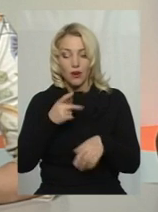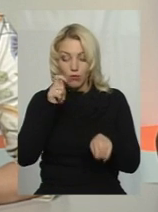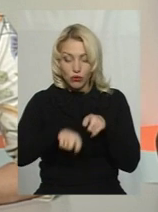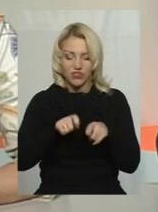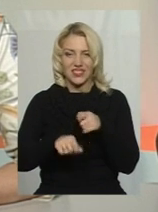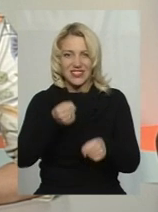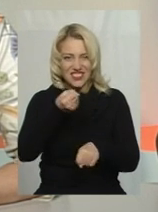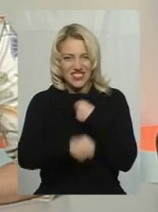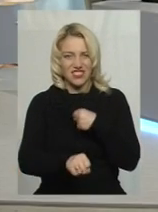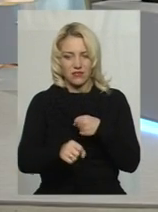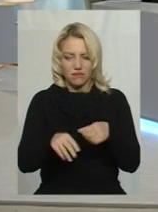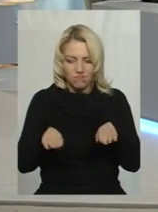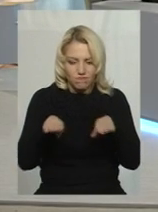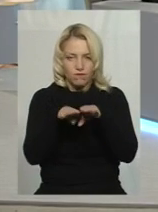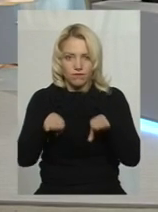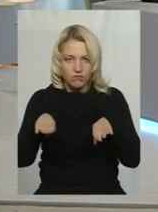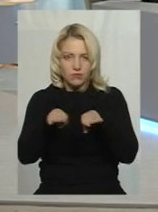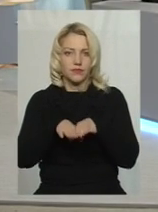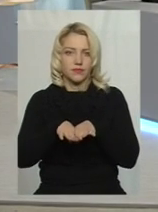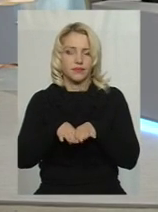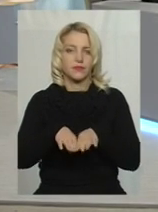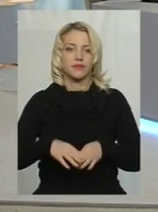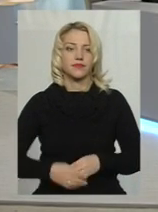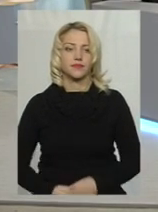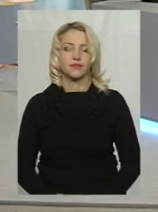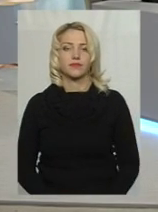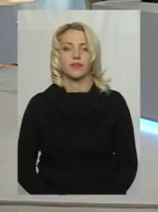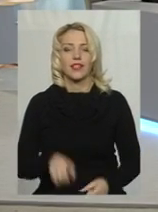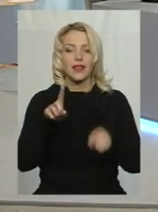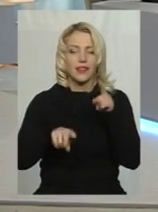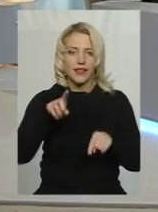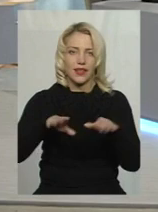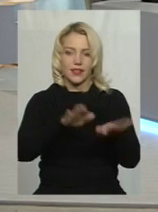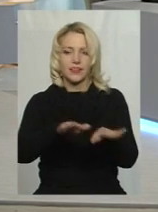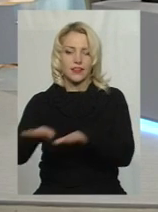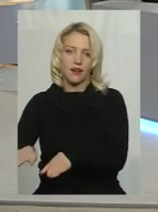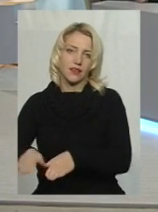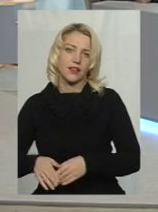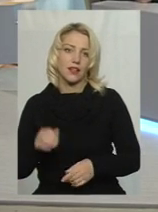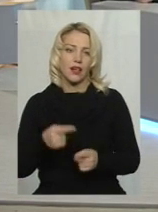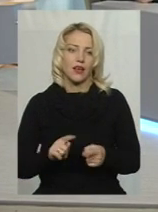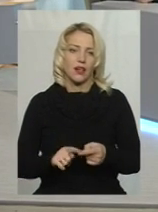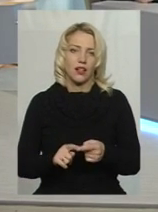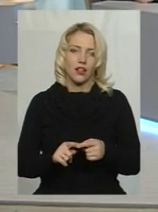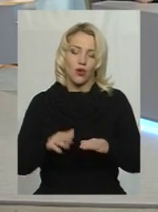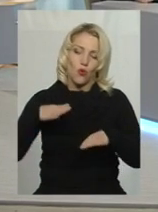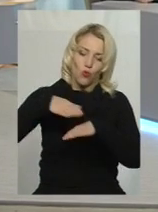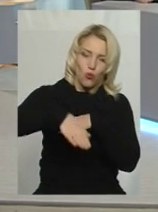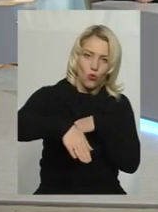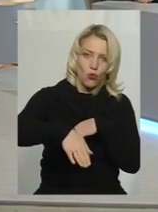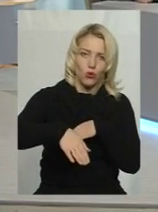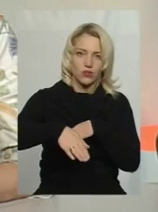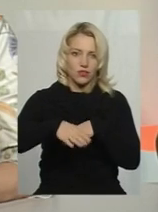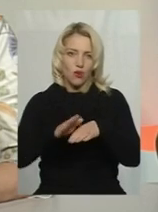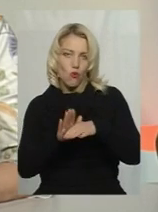ущільнив деякі ділянки. Укоси, уклони, щоб не